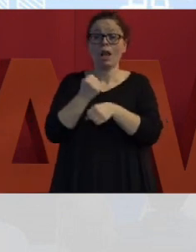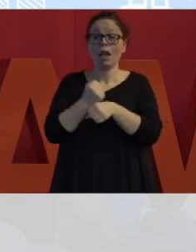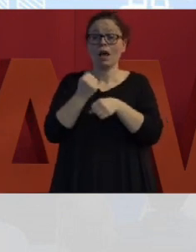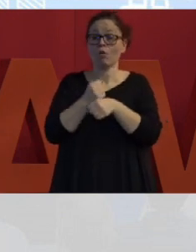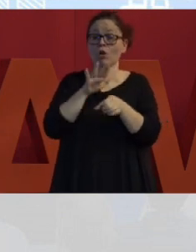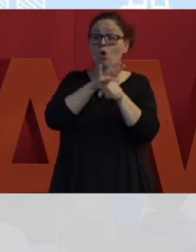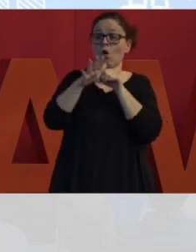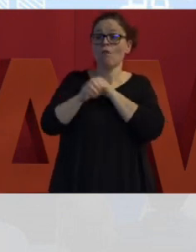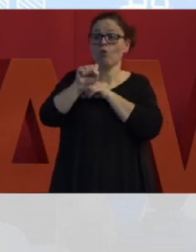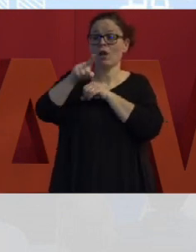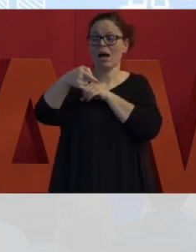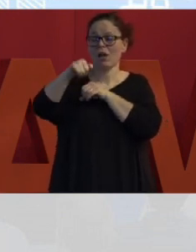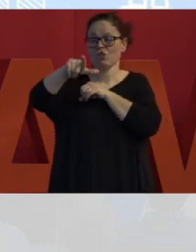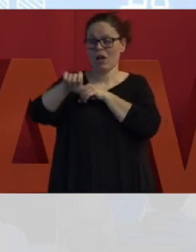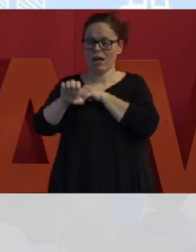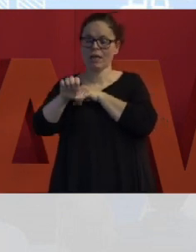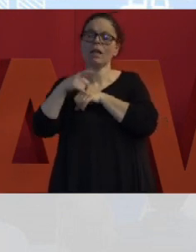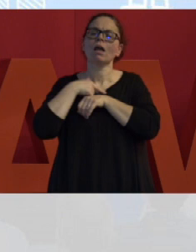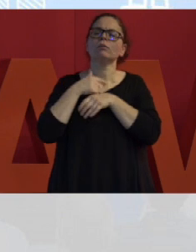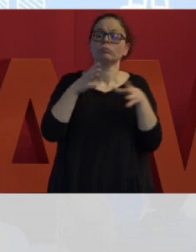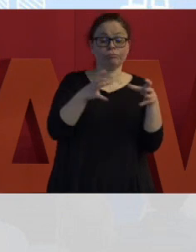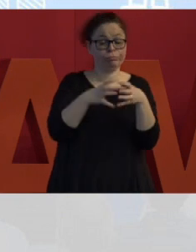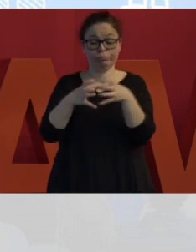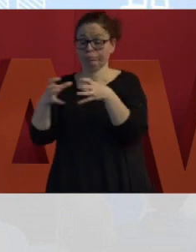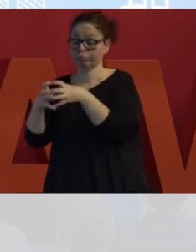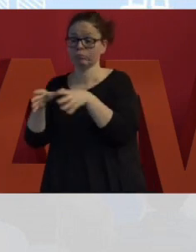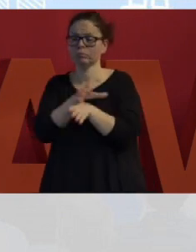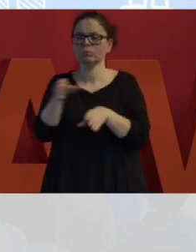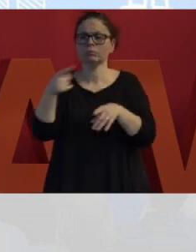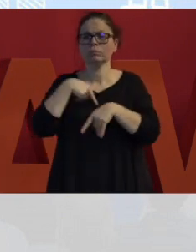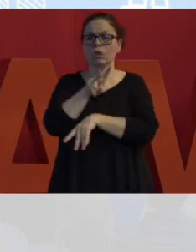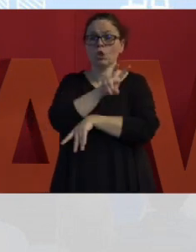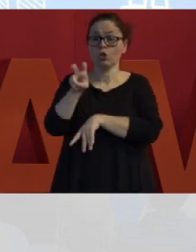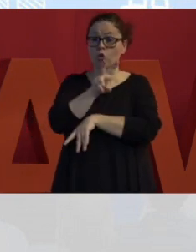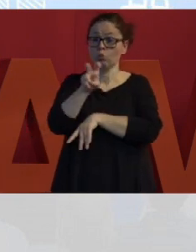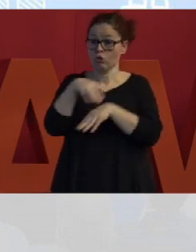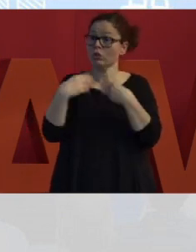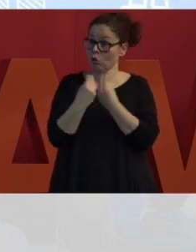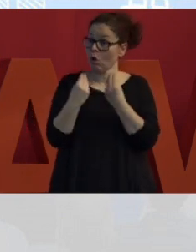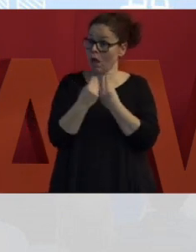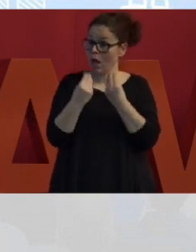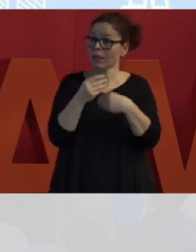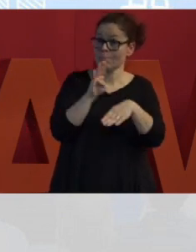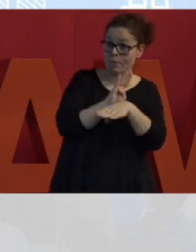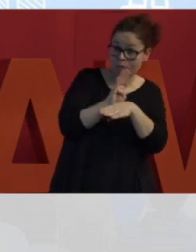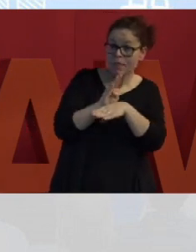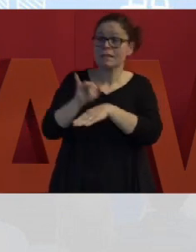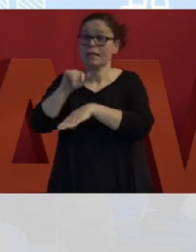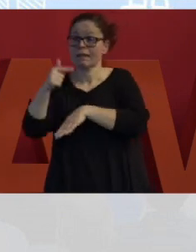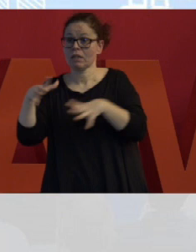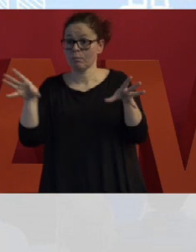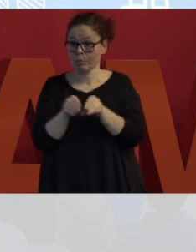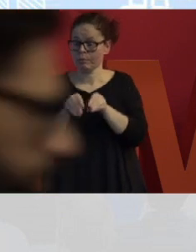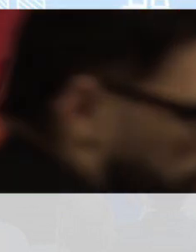team indipendenti e eterogenei che convolgono quasi 200 nostri colleghi tra business ed IT. Per concludere penso che